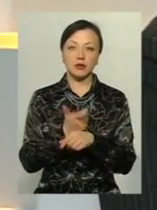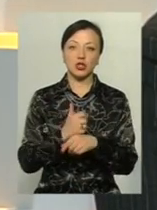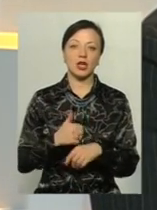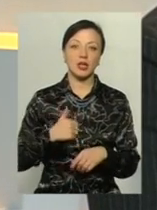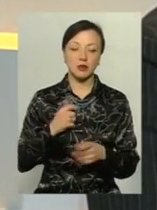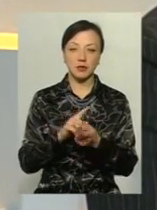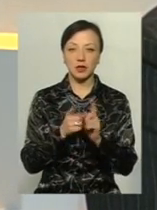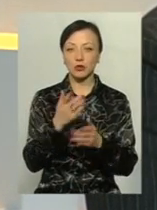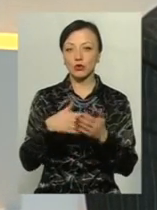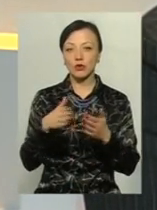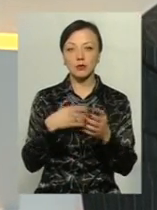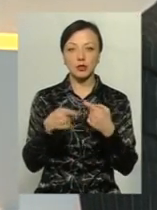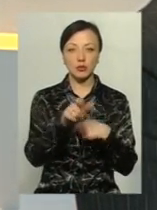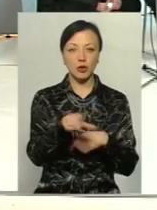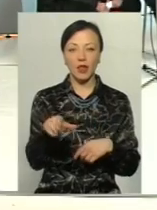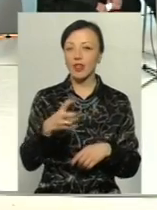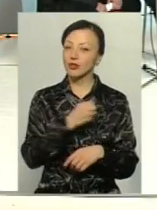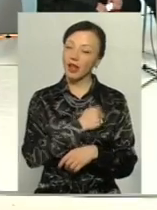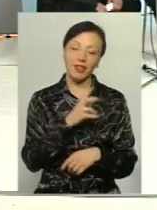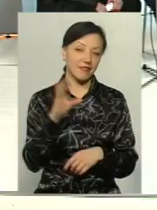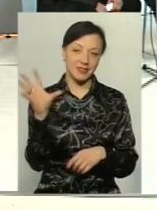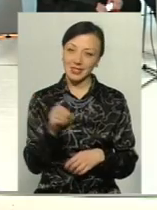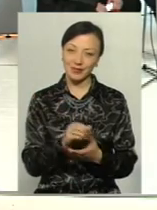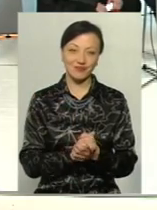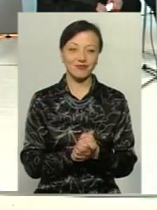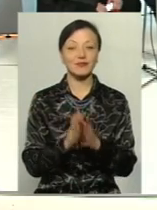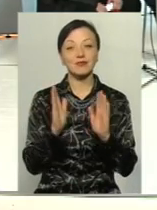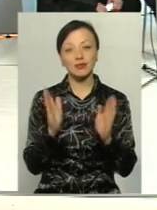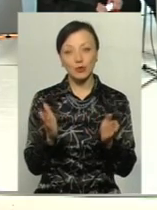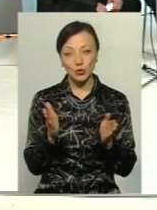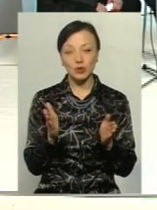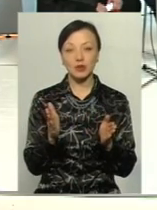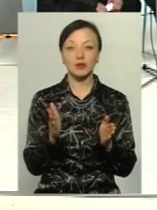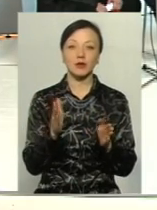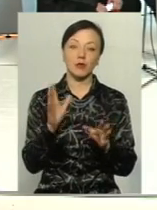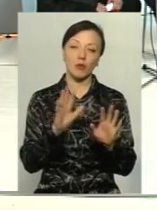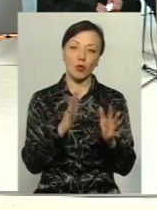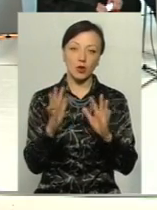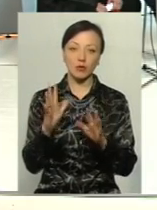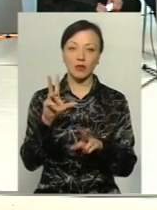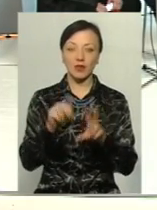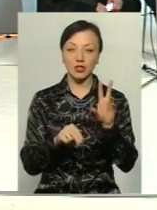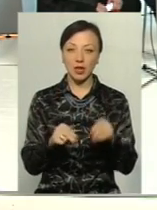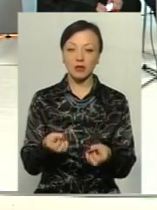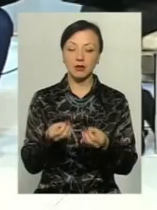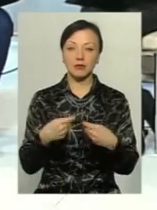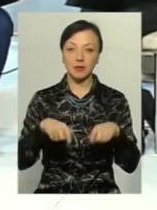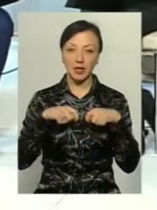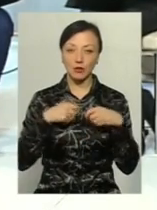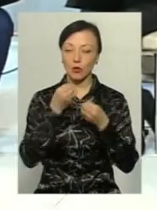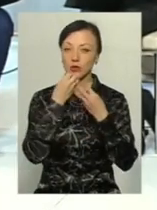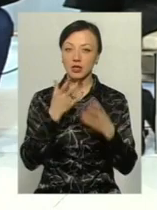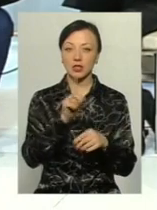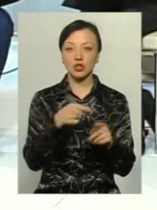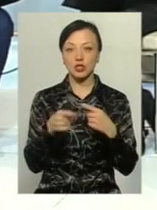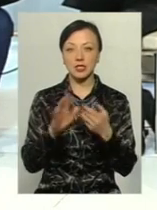зовсім іншими людьми. На жаль, не всі. Будь-які події, будемо вважати, що принесуть нам позитив, тому що все рівно в